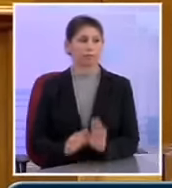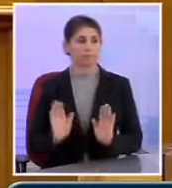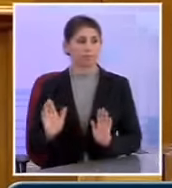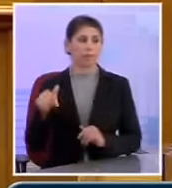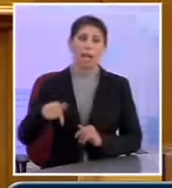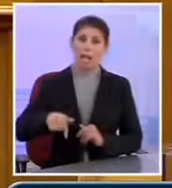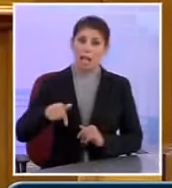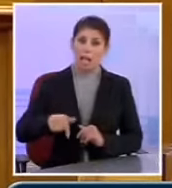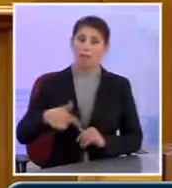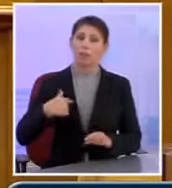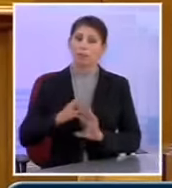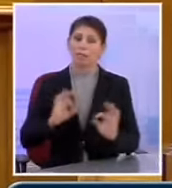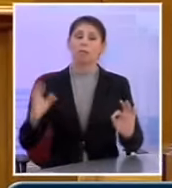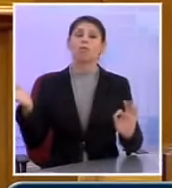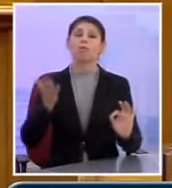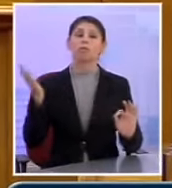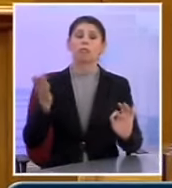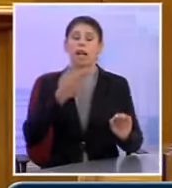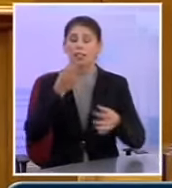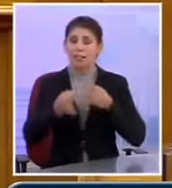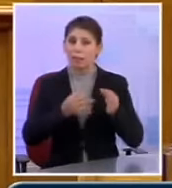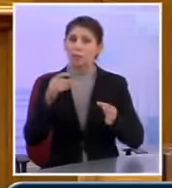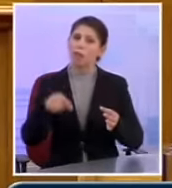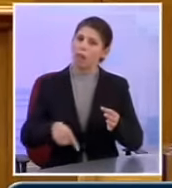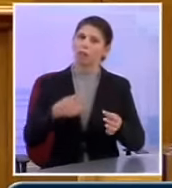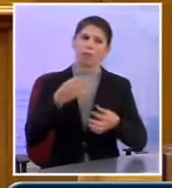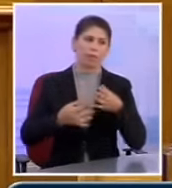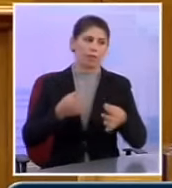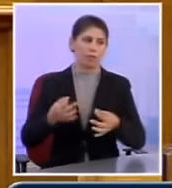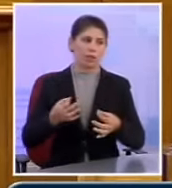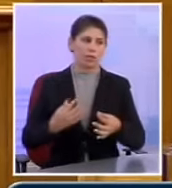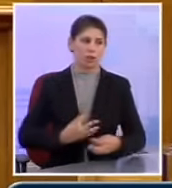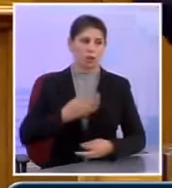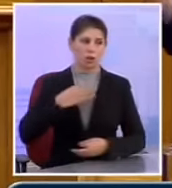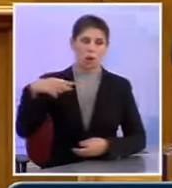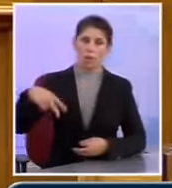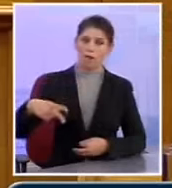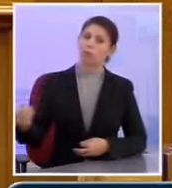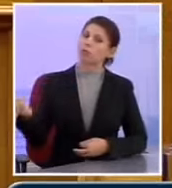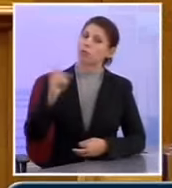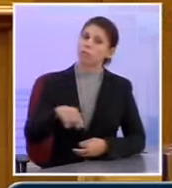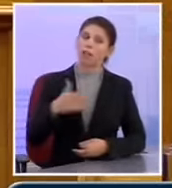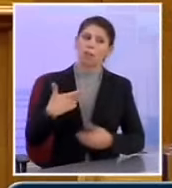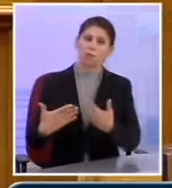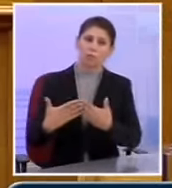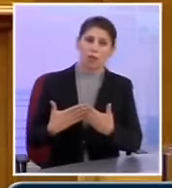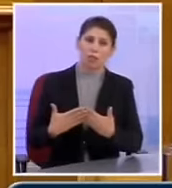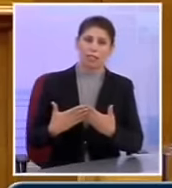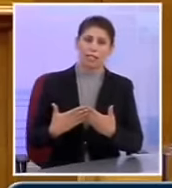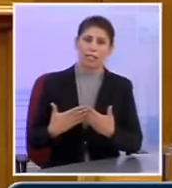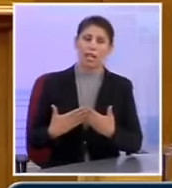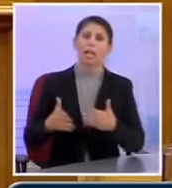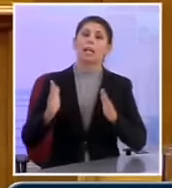είμαστε έτοιμοι σε οποιαδήποτε διατύπωση. Αυτό θα το διευκρινίσει κύριε Λοβέρδο και όποιος άλλος να μας βοηθήσετε να